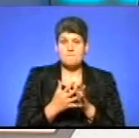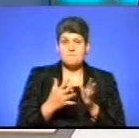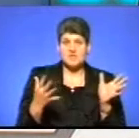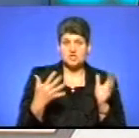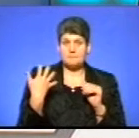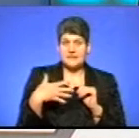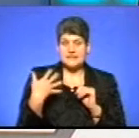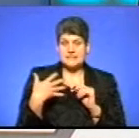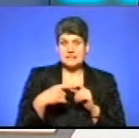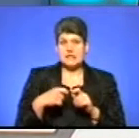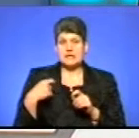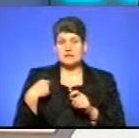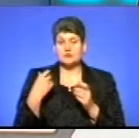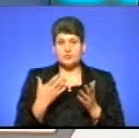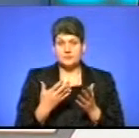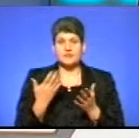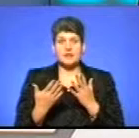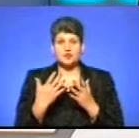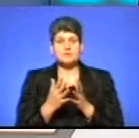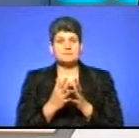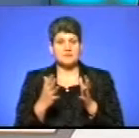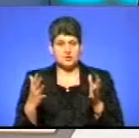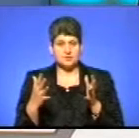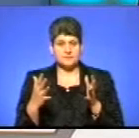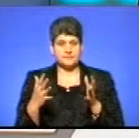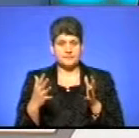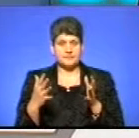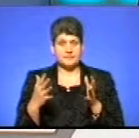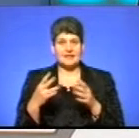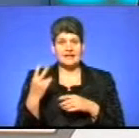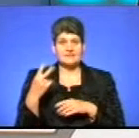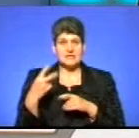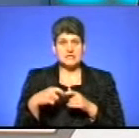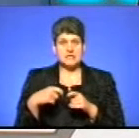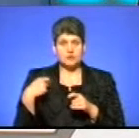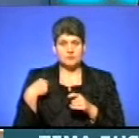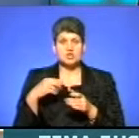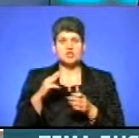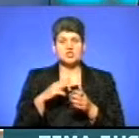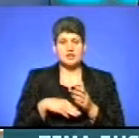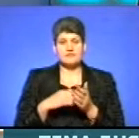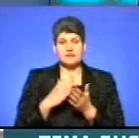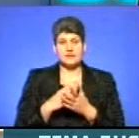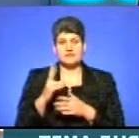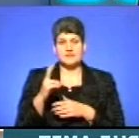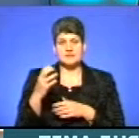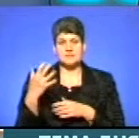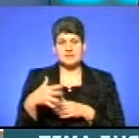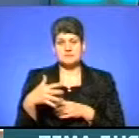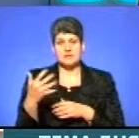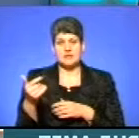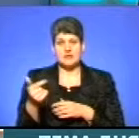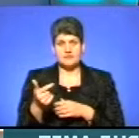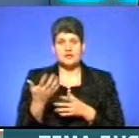кілометрів. Якщо водій перевищує швидкість на 20 кілометрів, тоді штраф встановить 255